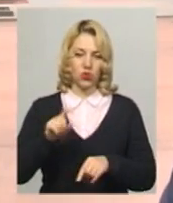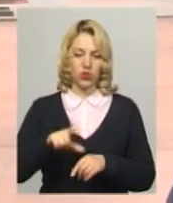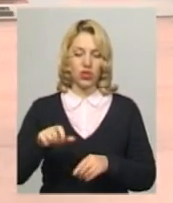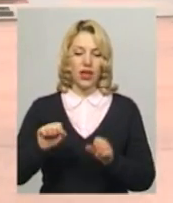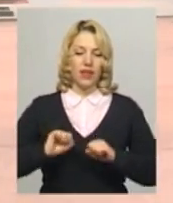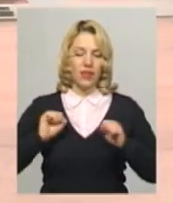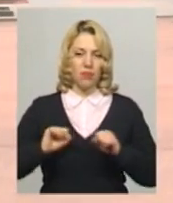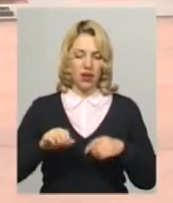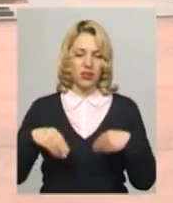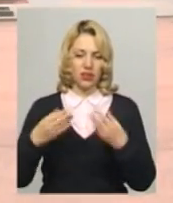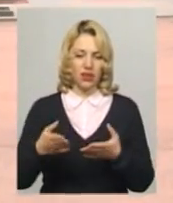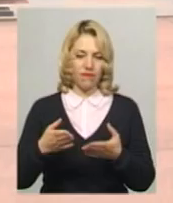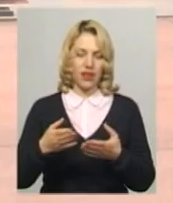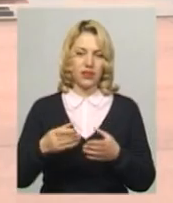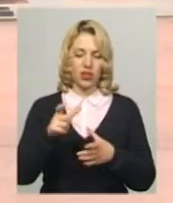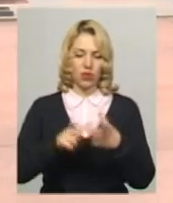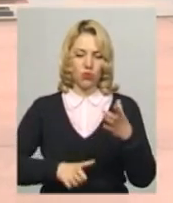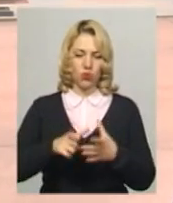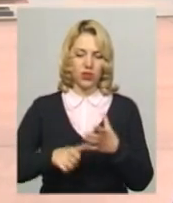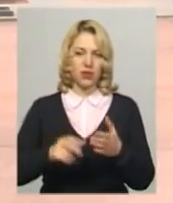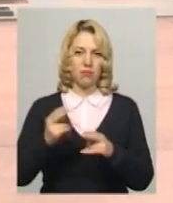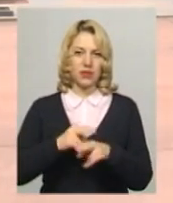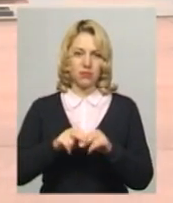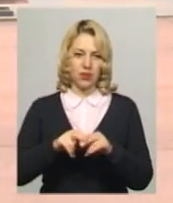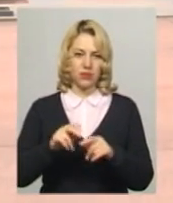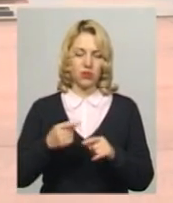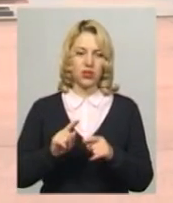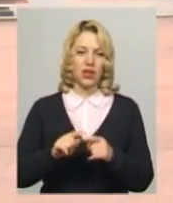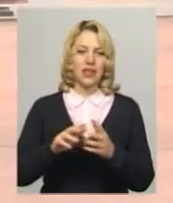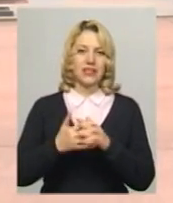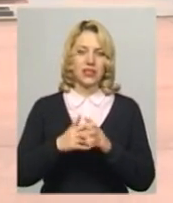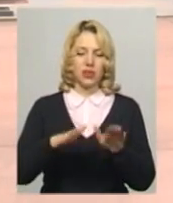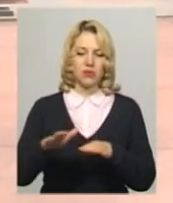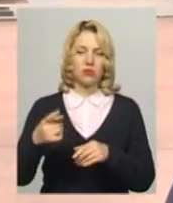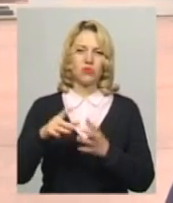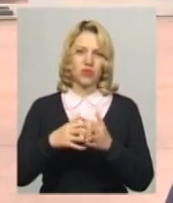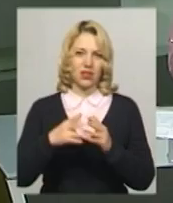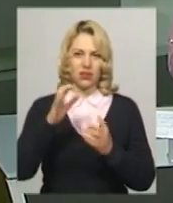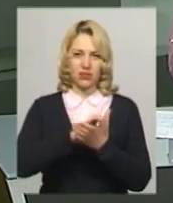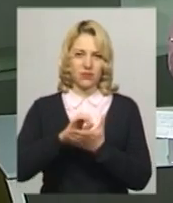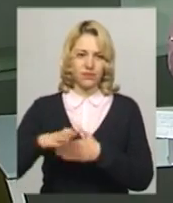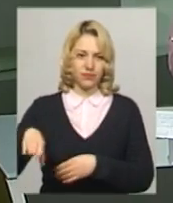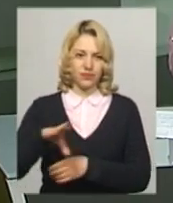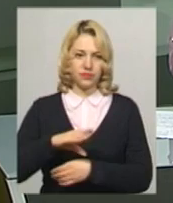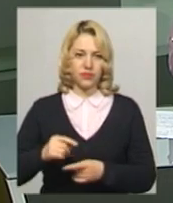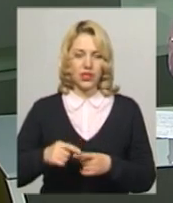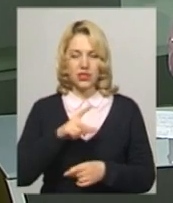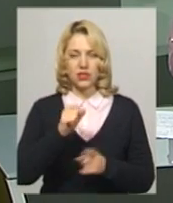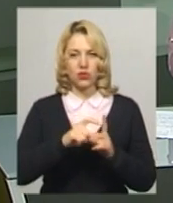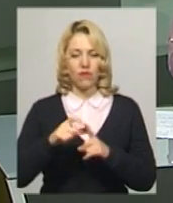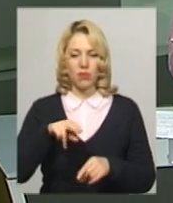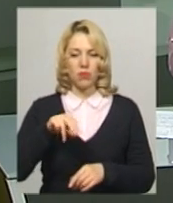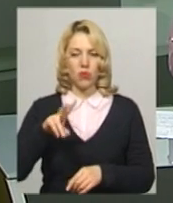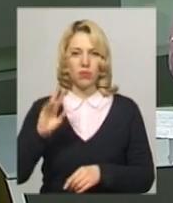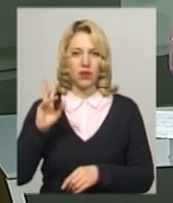бюлетені без пред'явлення паспорту в сільській місцевості, тому що люди в малих селах вони один одного знають. За словами Андрія